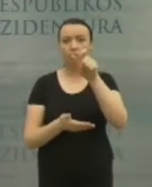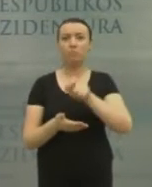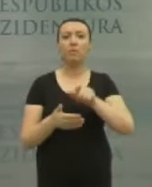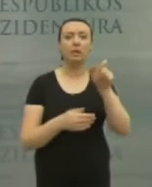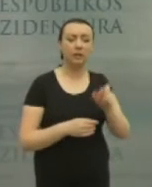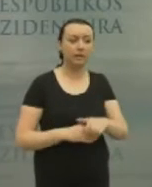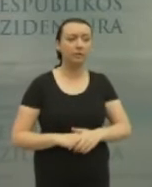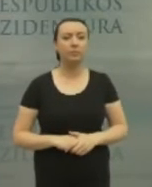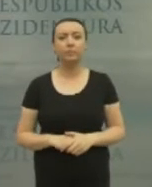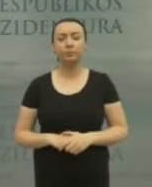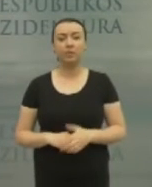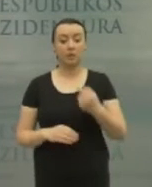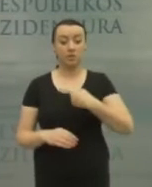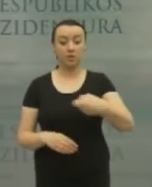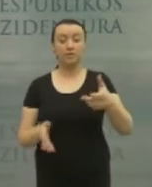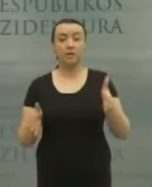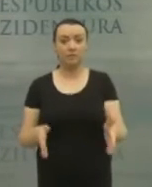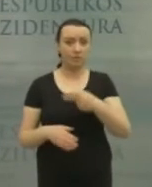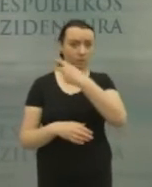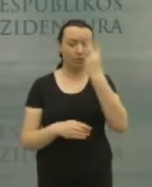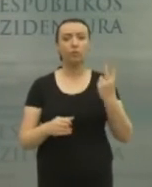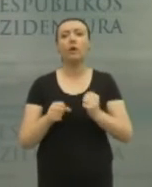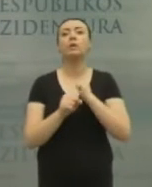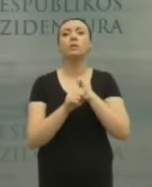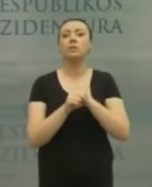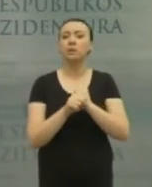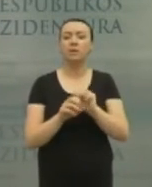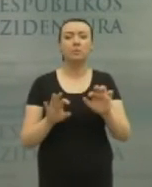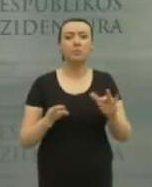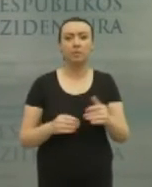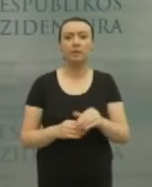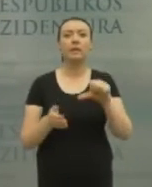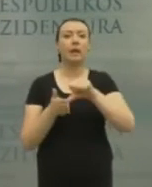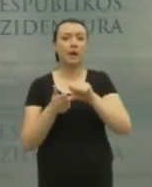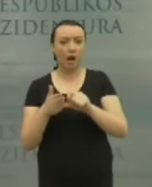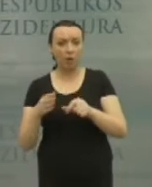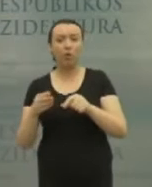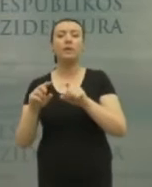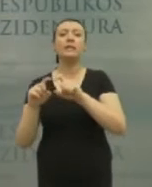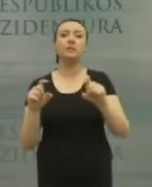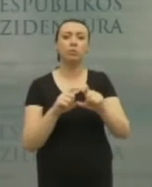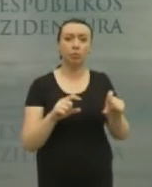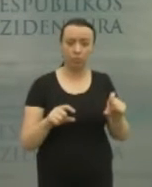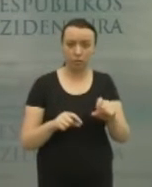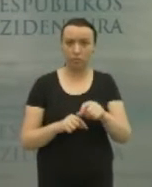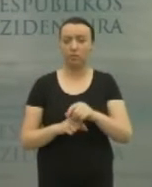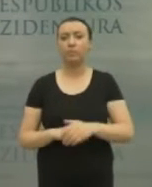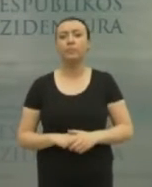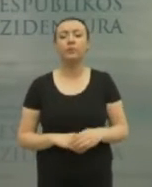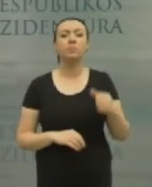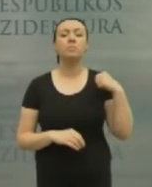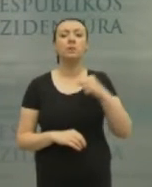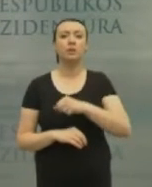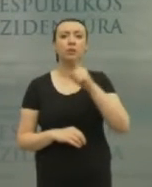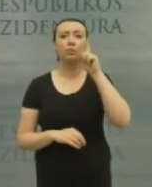prisistato. Ir šią savaitę Lietuvoje dirba taip pat ir Irako institucijų misija. Aš